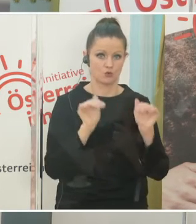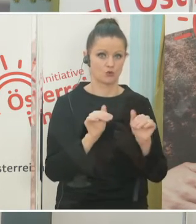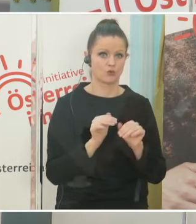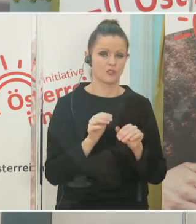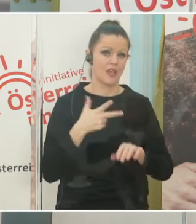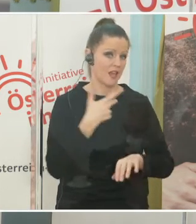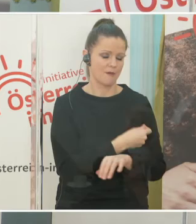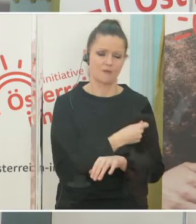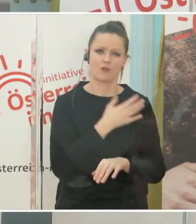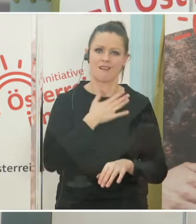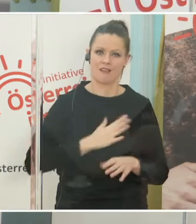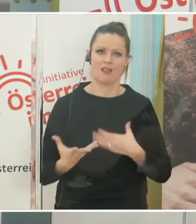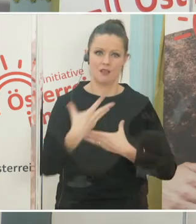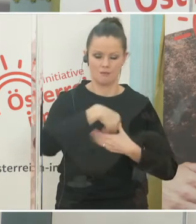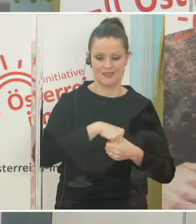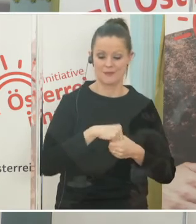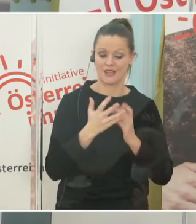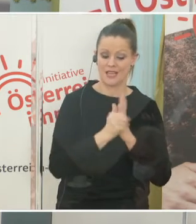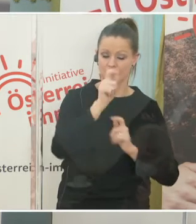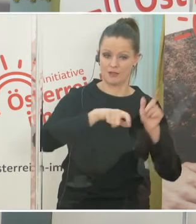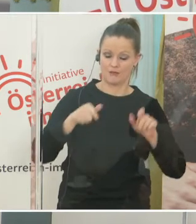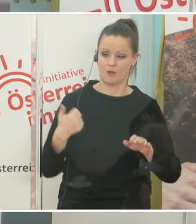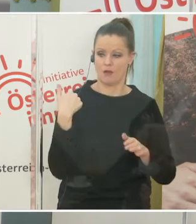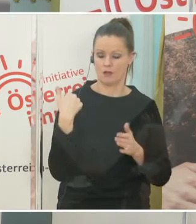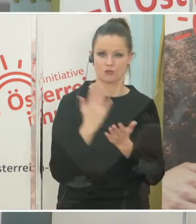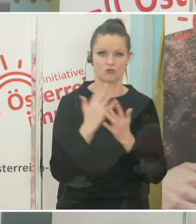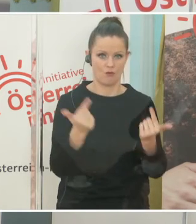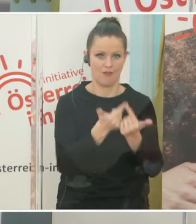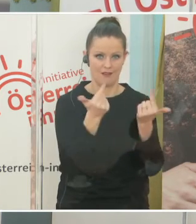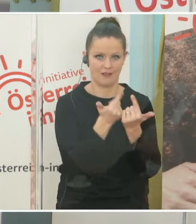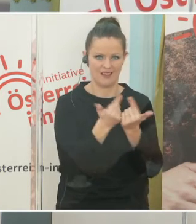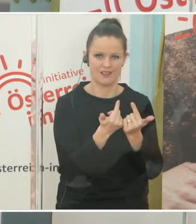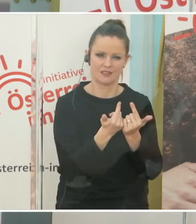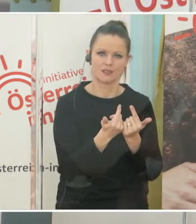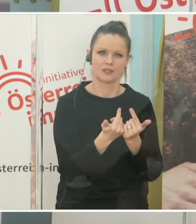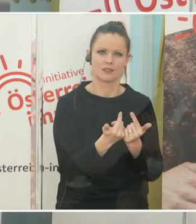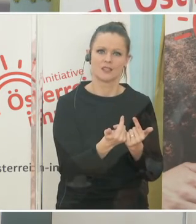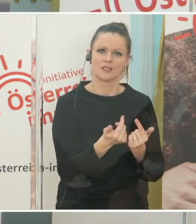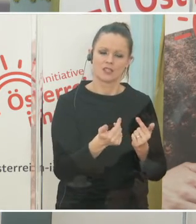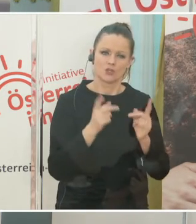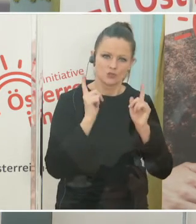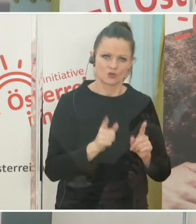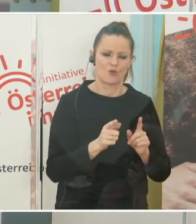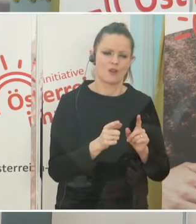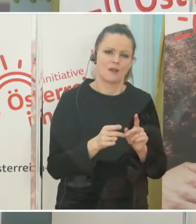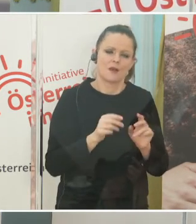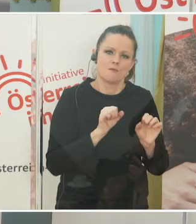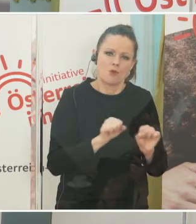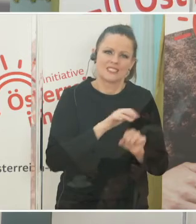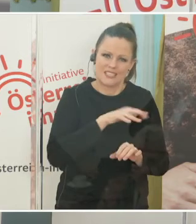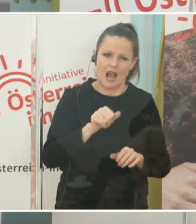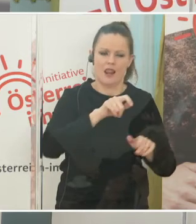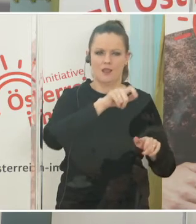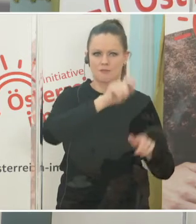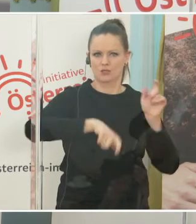alle Expertinnen und Experten ja vorher schon erwähnt, dass sich möglichst alle Menschen in Österreich impfen lassen. Denn nur durch diese